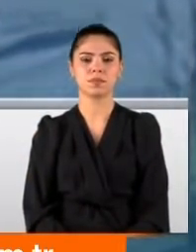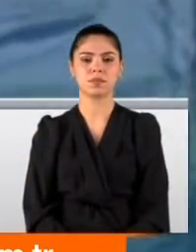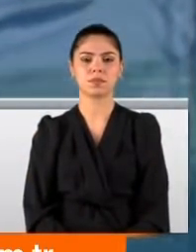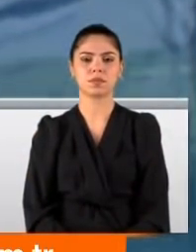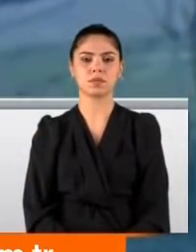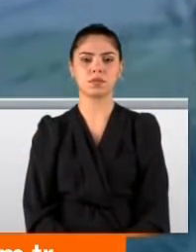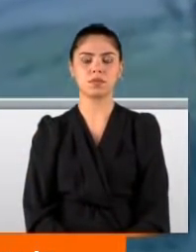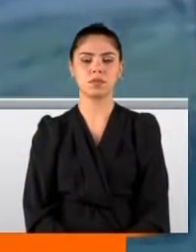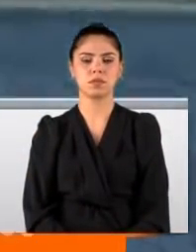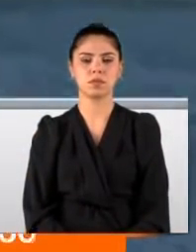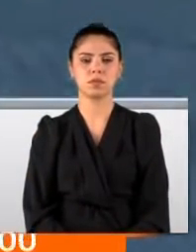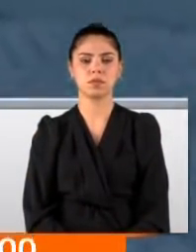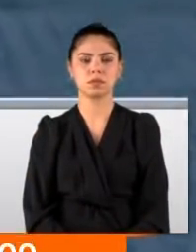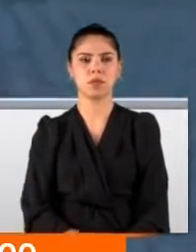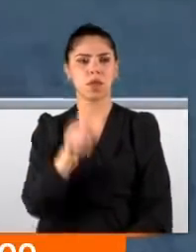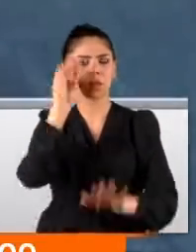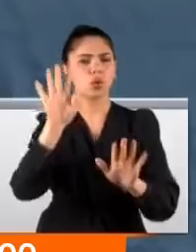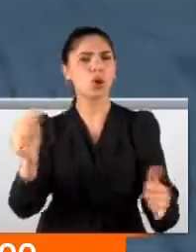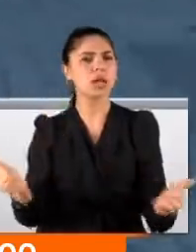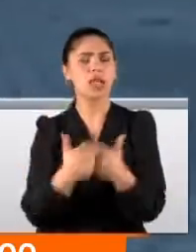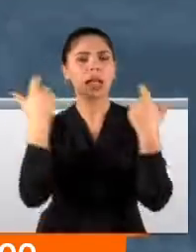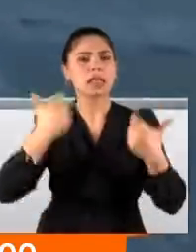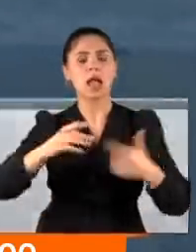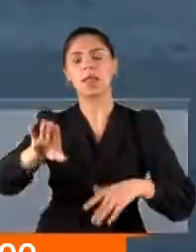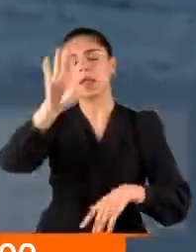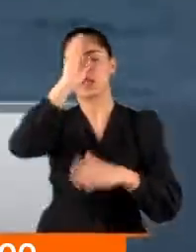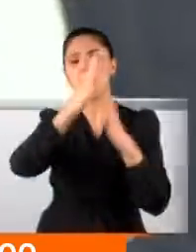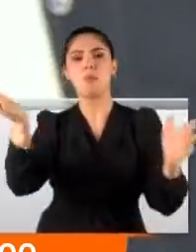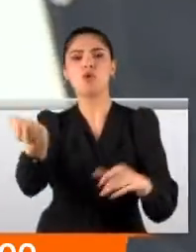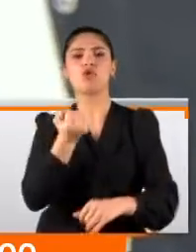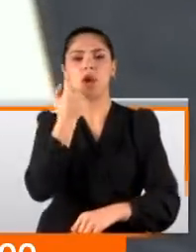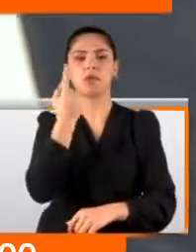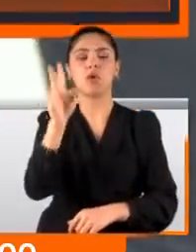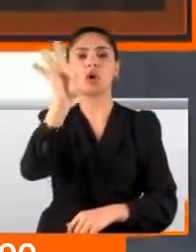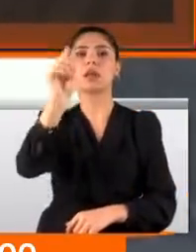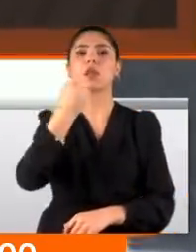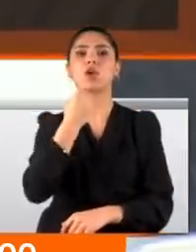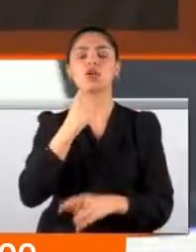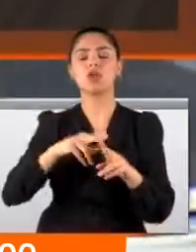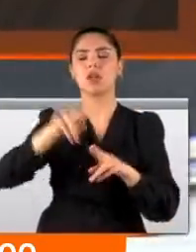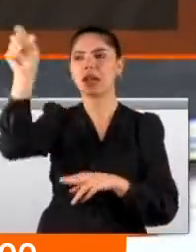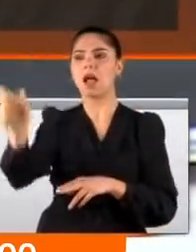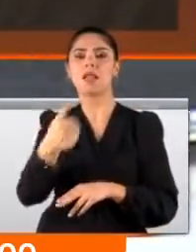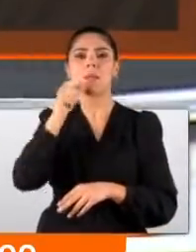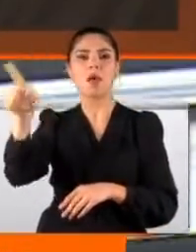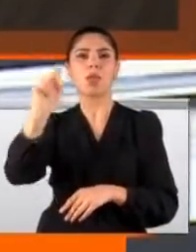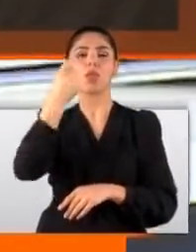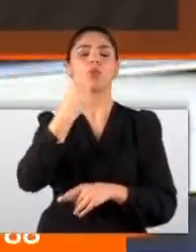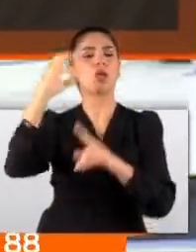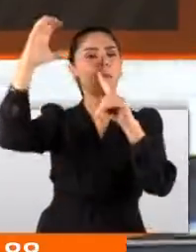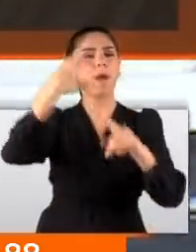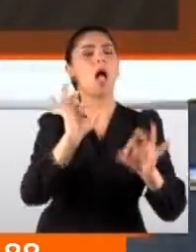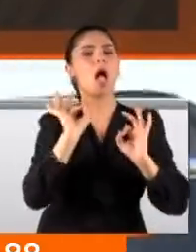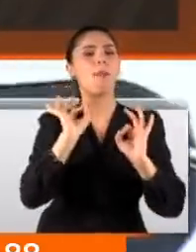milat koşuyor, düşmüş. Akıl almaz kaza İstanbul Büyükçekmece'de yaşandı. 49 yaşındaki Kazım Murat Özarslan, 9 yıldır yamaç